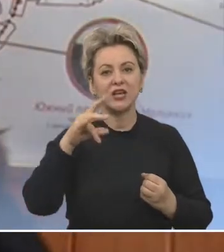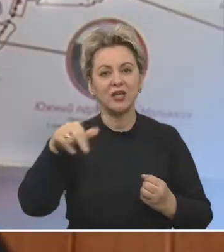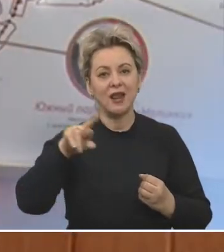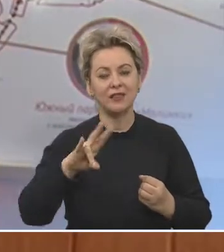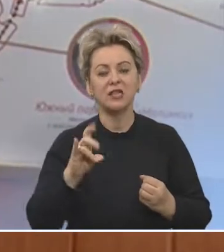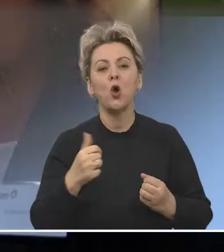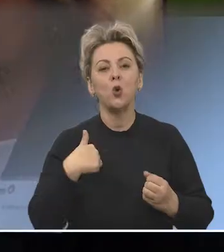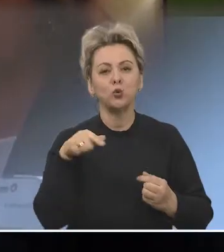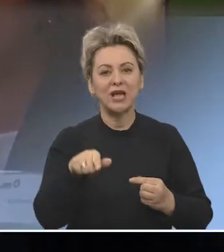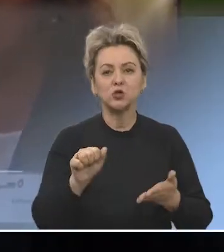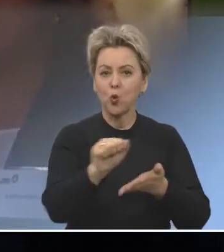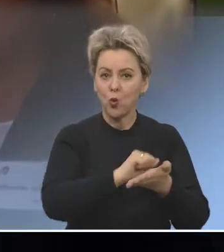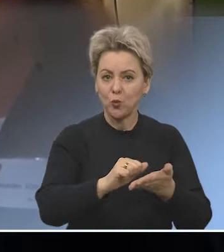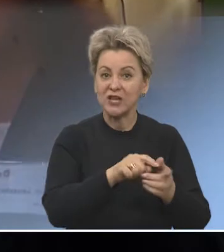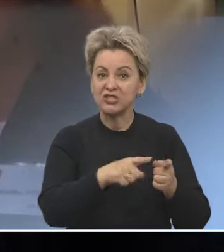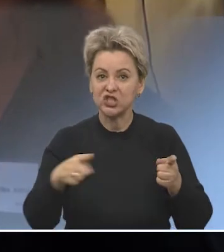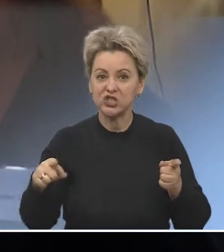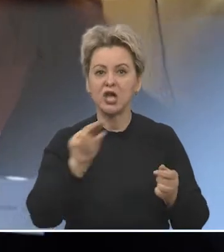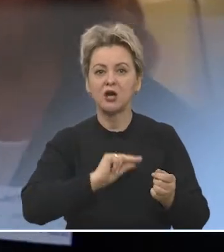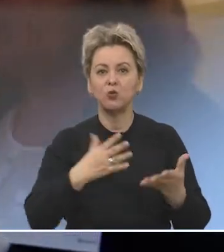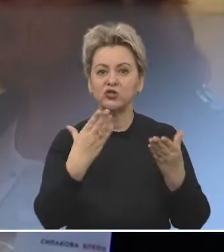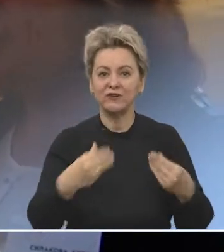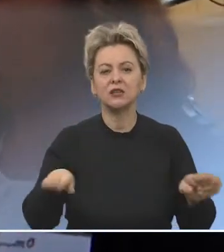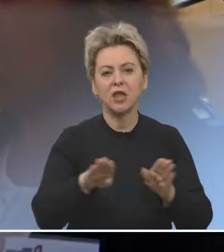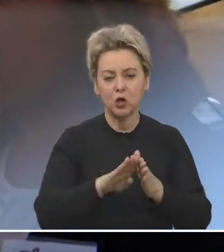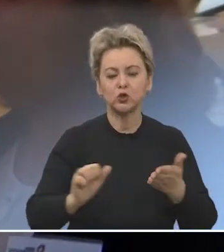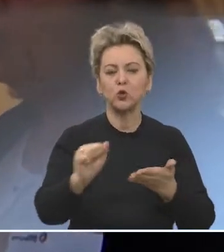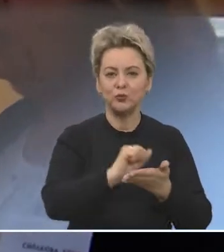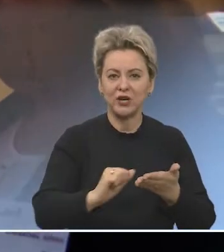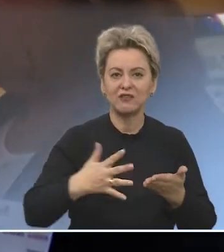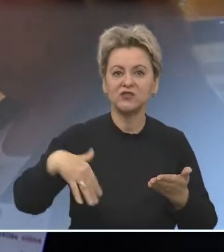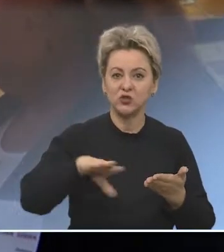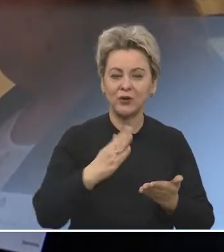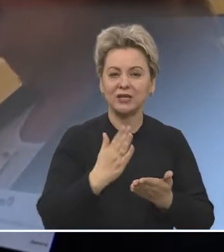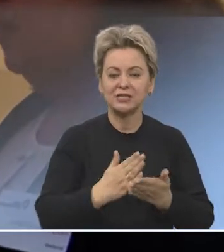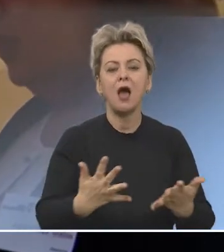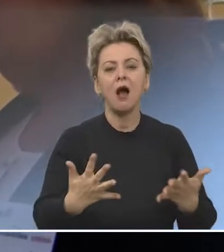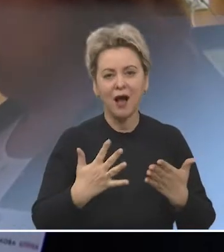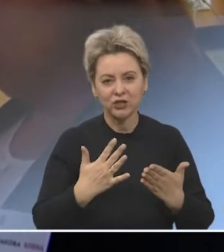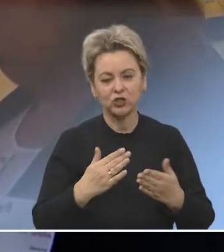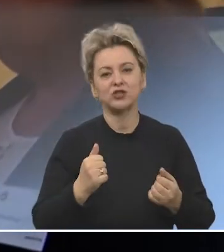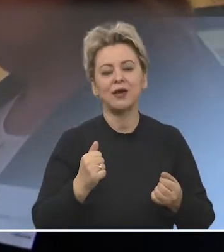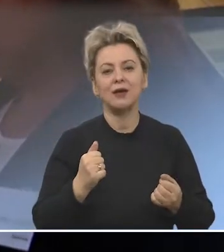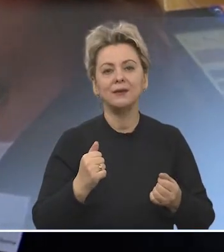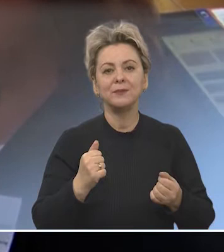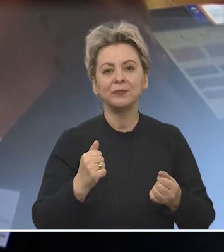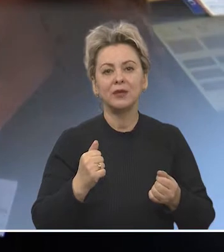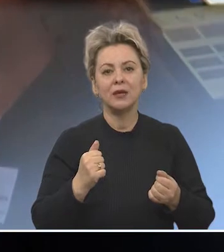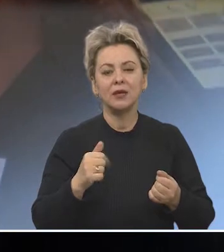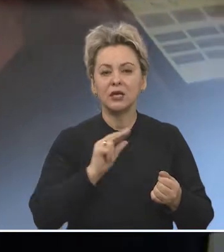Самвел Ракелян. У нас уборщица в течение рабочего дня также убирают. То есть все есть, если все требуют. Конечно, да.